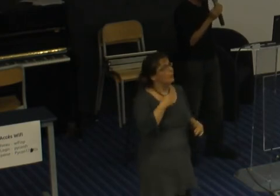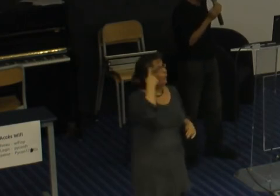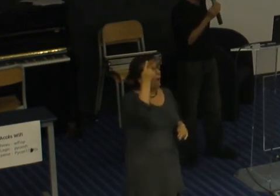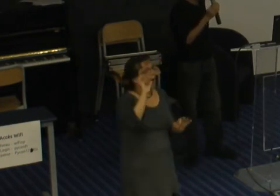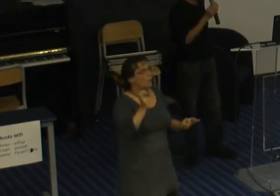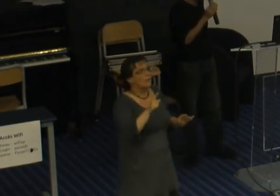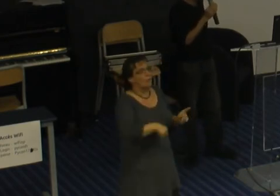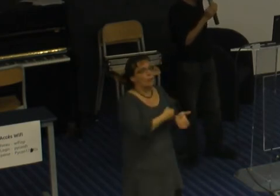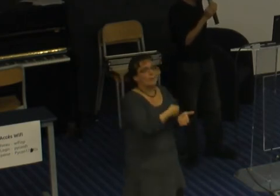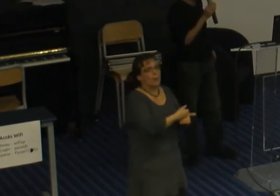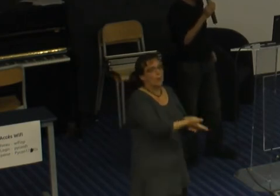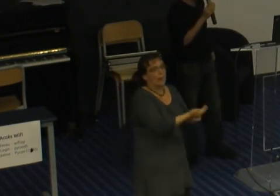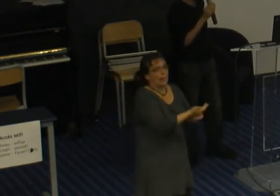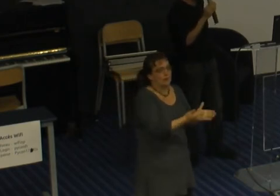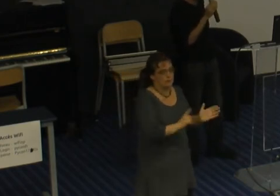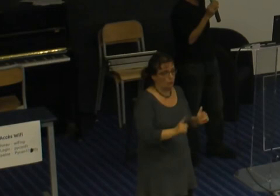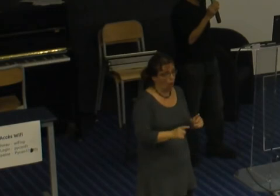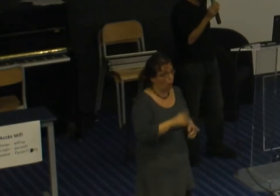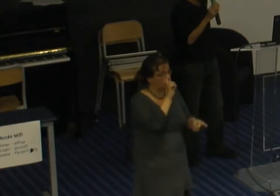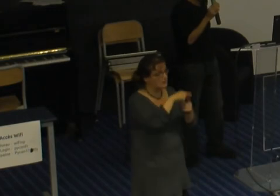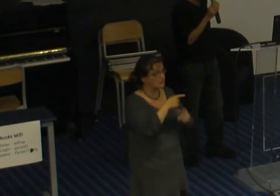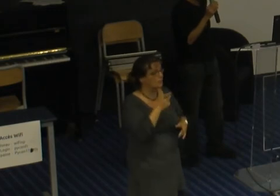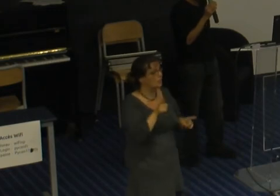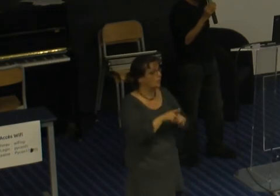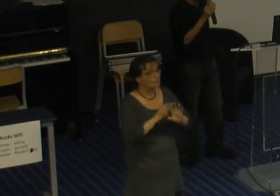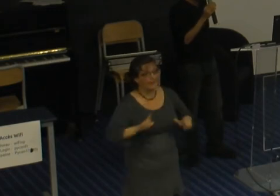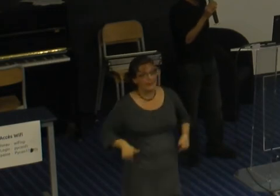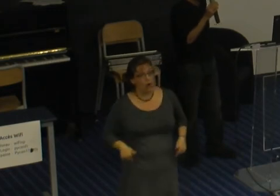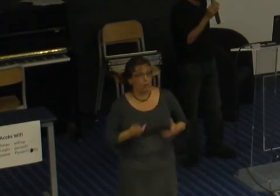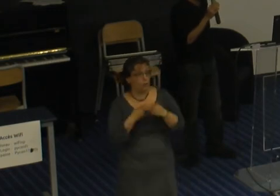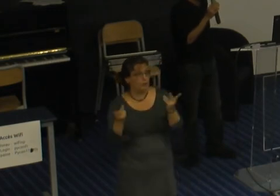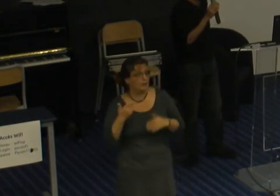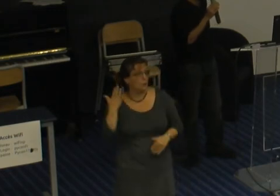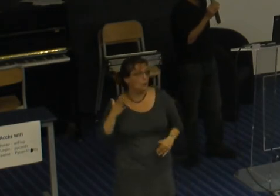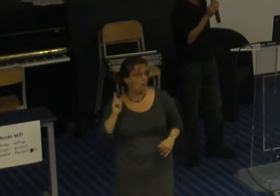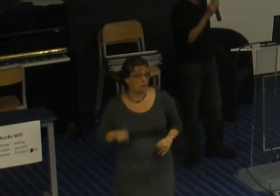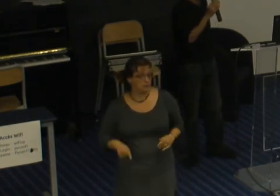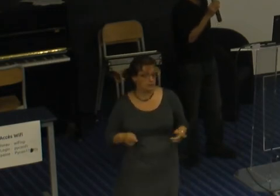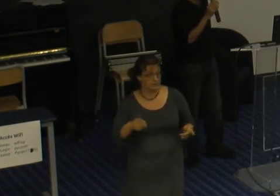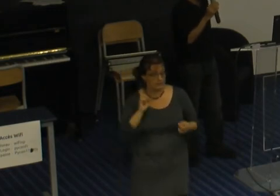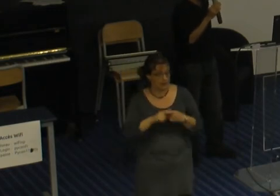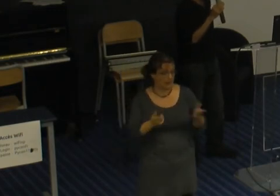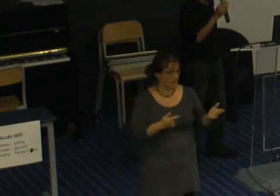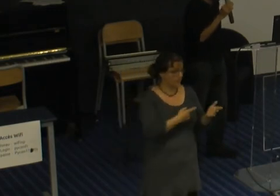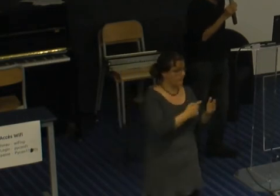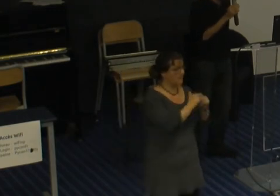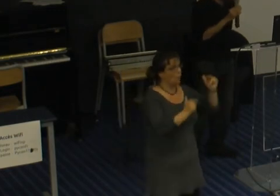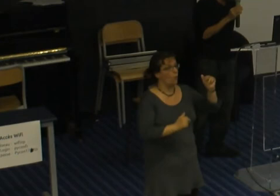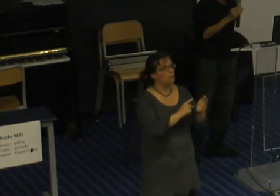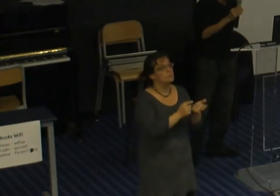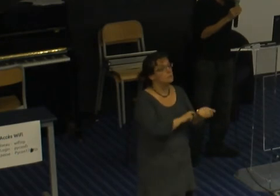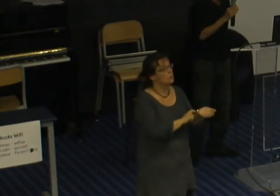le but c'est de donner un coup de pouce pour équilibrer les chances un peu comme l'école publique était là pour équilibrer les chances entre les différentes classes sociales